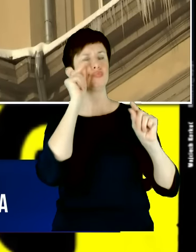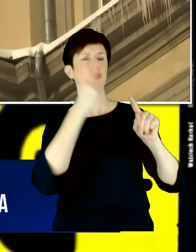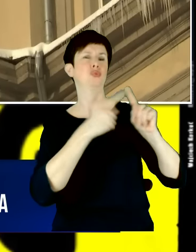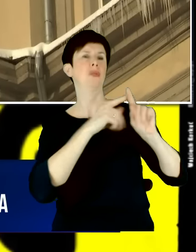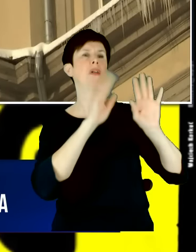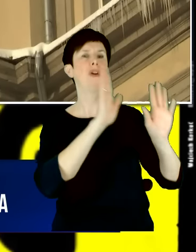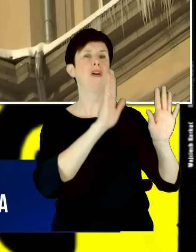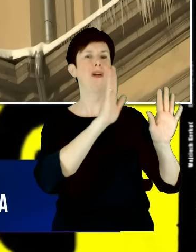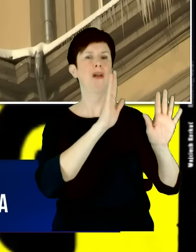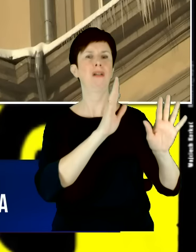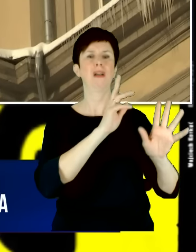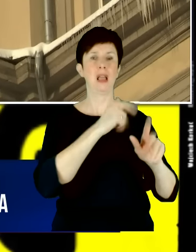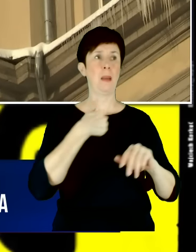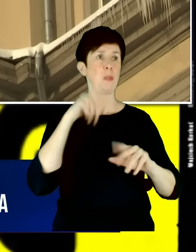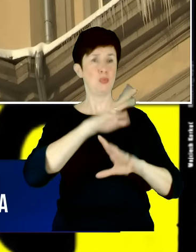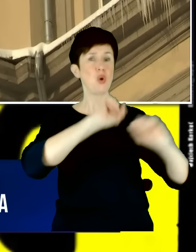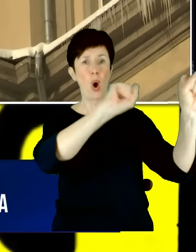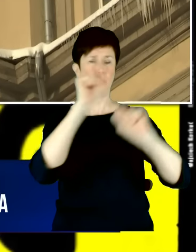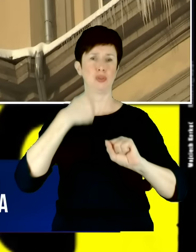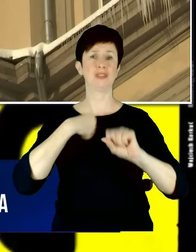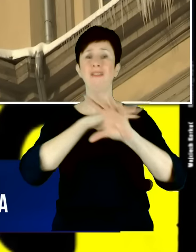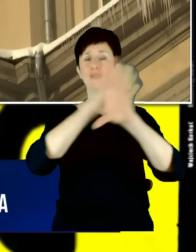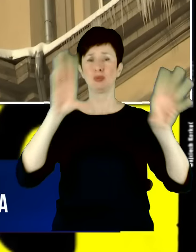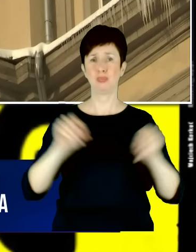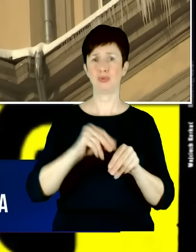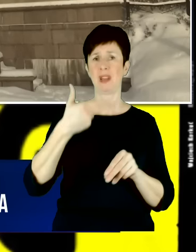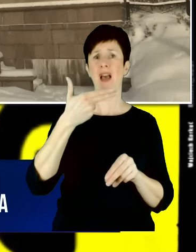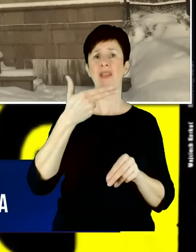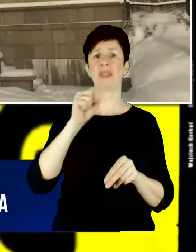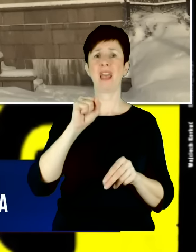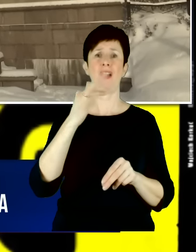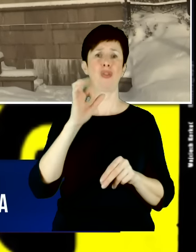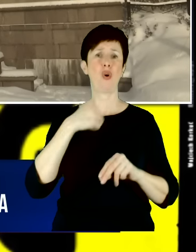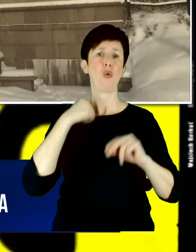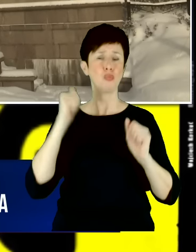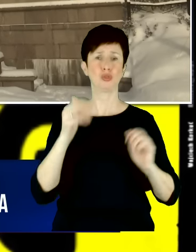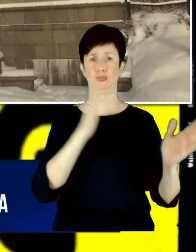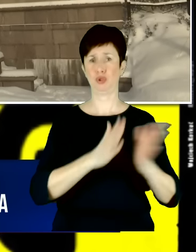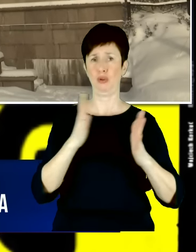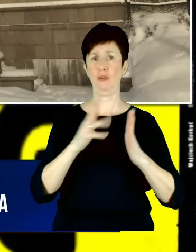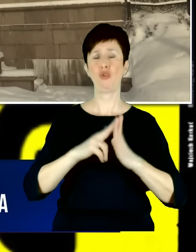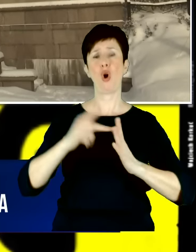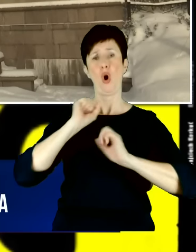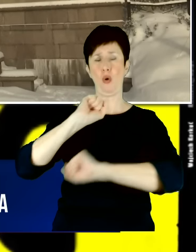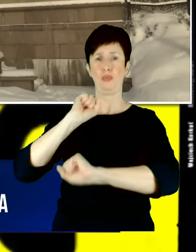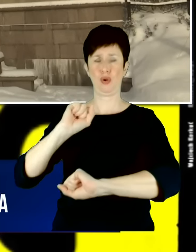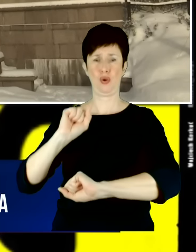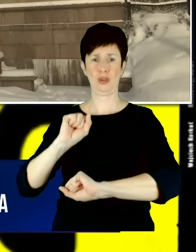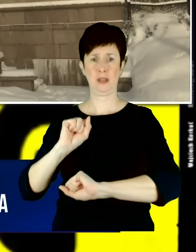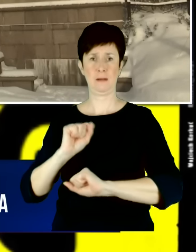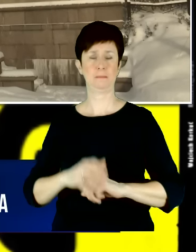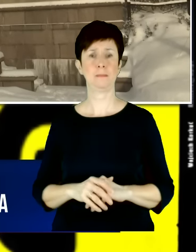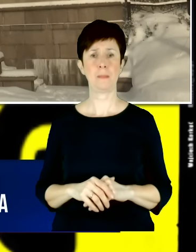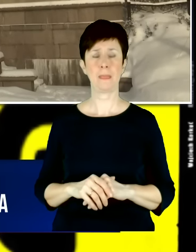to właśnie, żebyśmy jako wspólnota natowska byli przygotowani do działań obronnych i odstraszania. To, co Donald